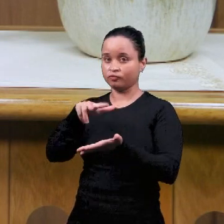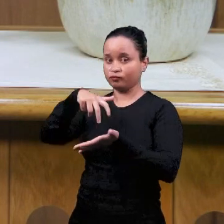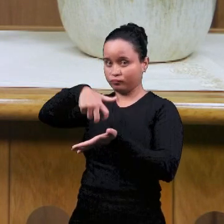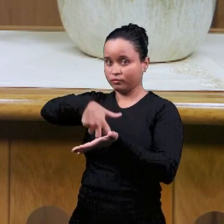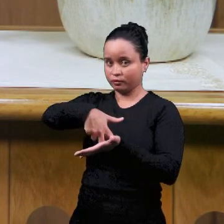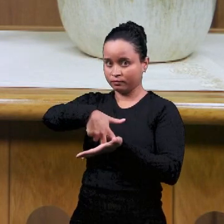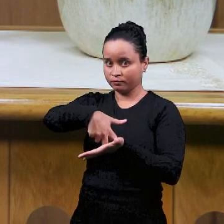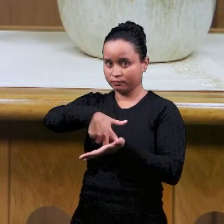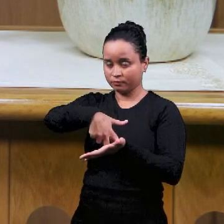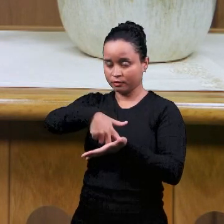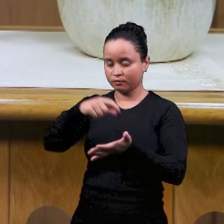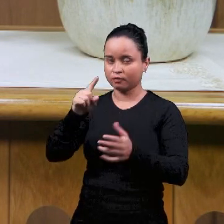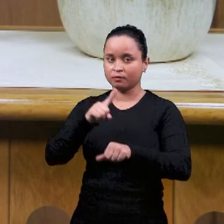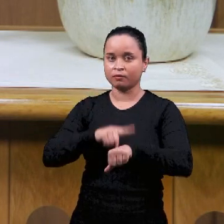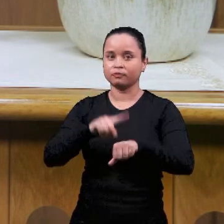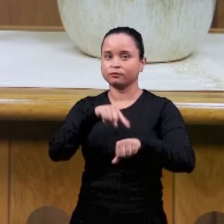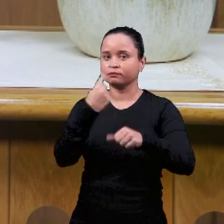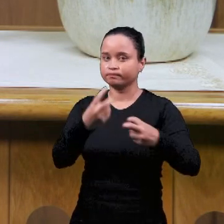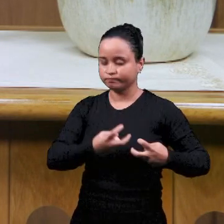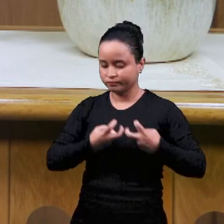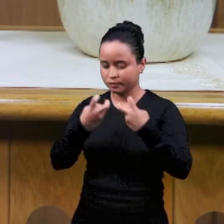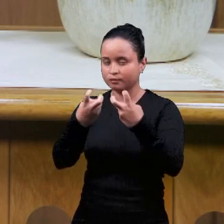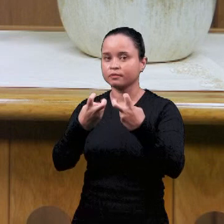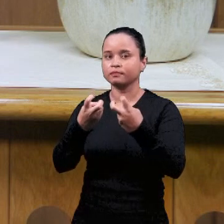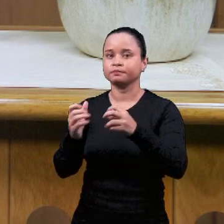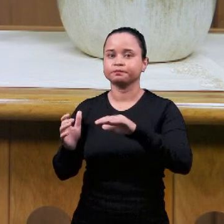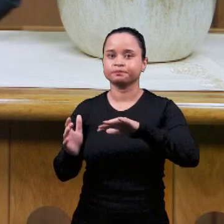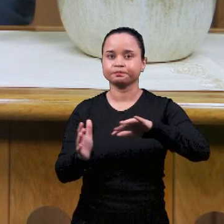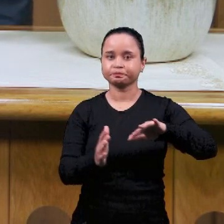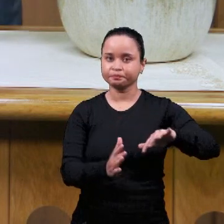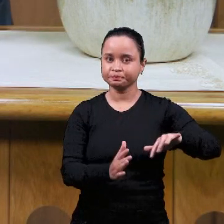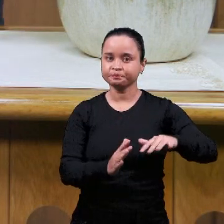на колени, чтобы взывать о крови. Давайте помолимся.